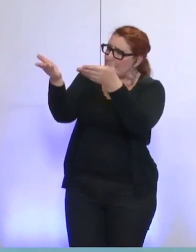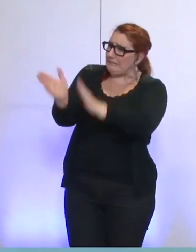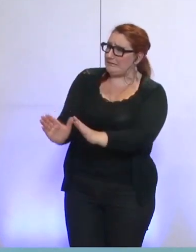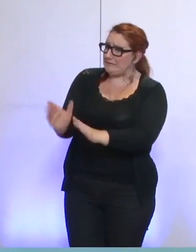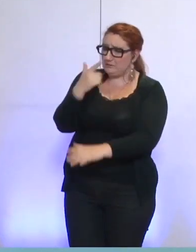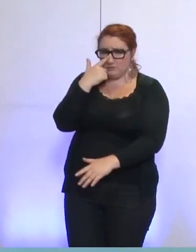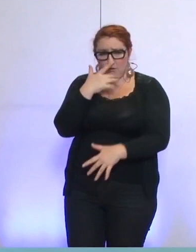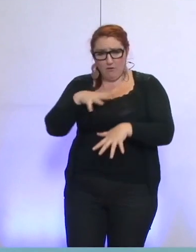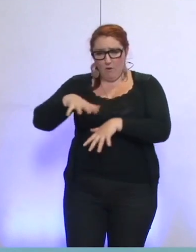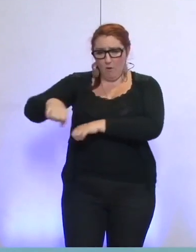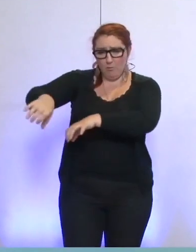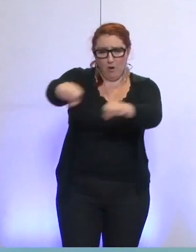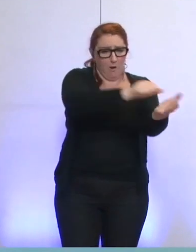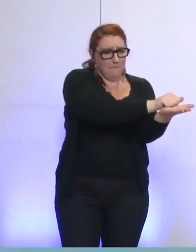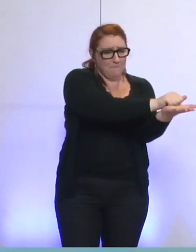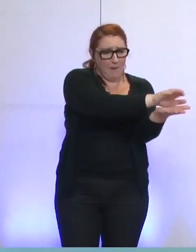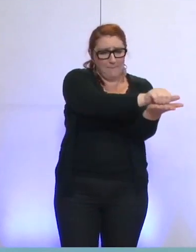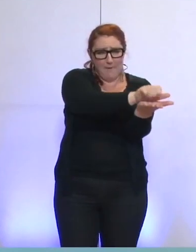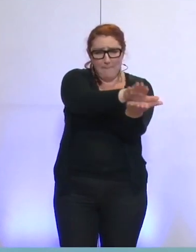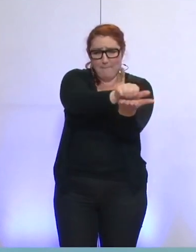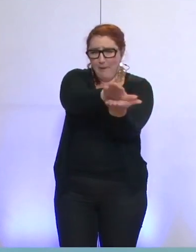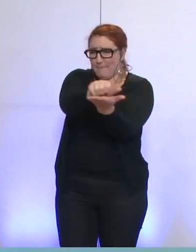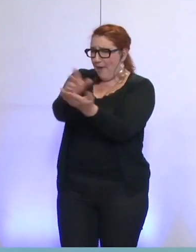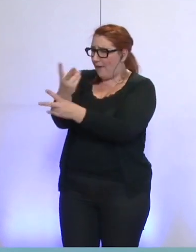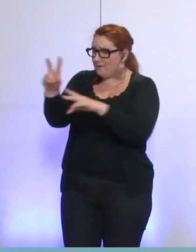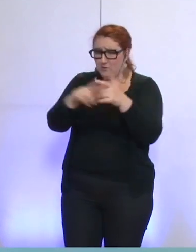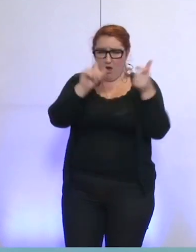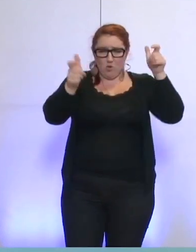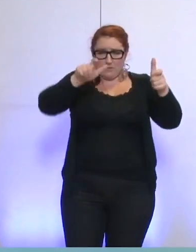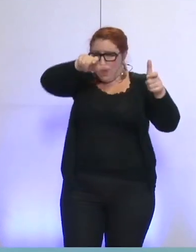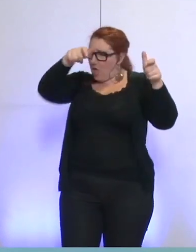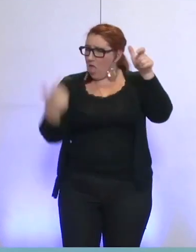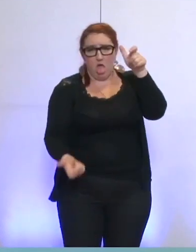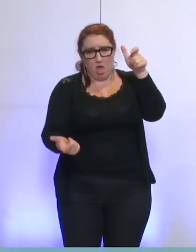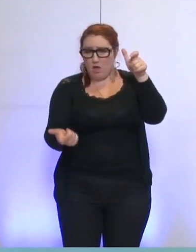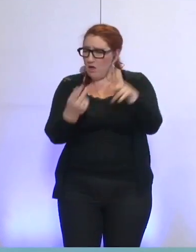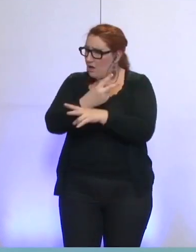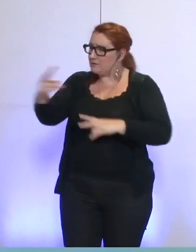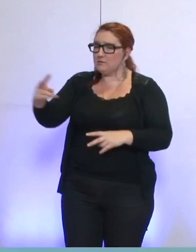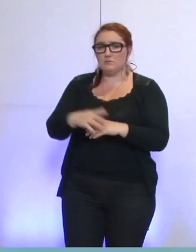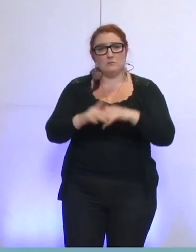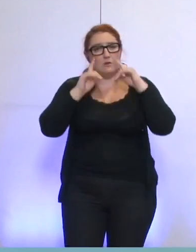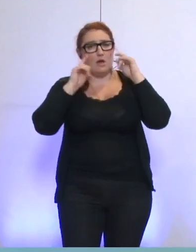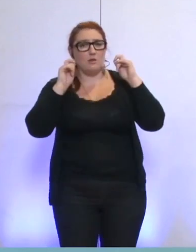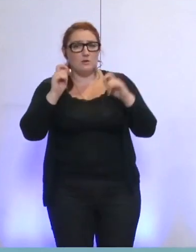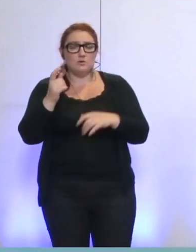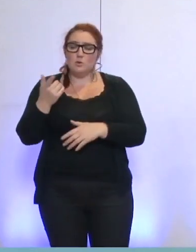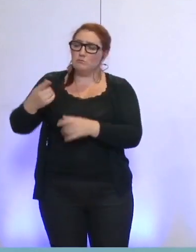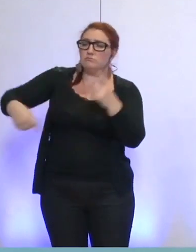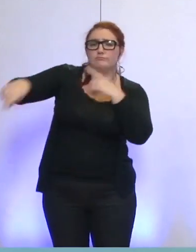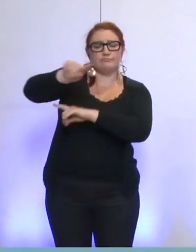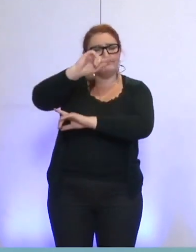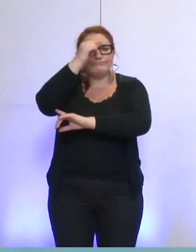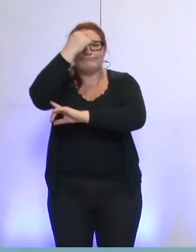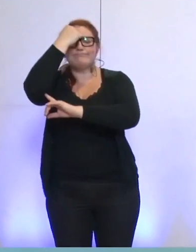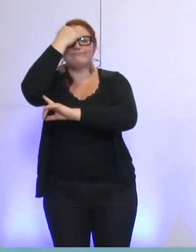largement un pan entier de notre entreprise. Notre intervention ne doit pas laisser place à l'interprétation. Nous avons toute conscience